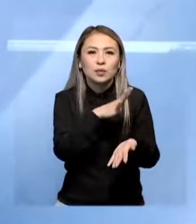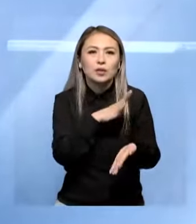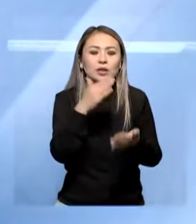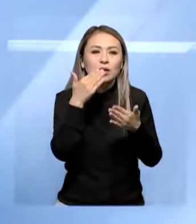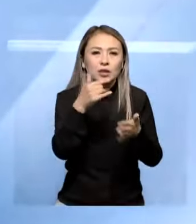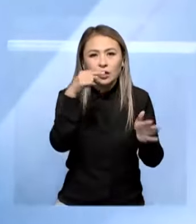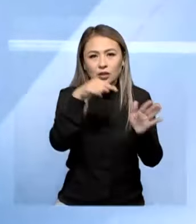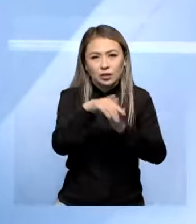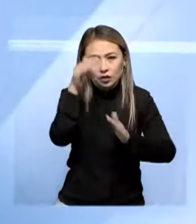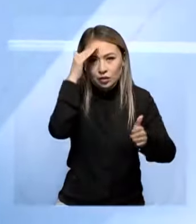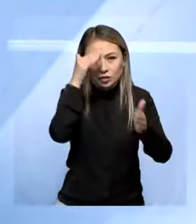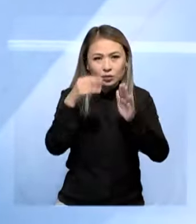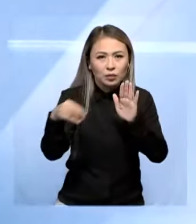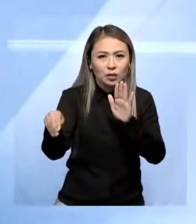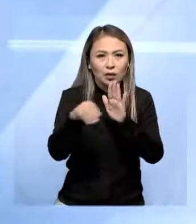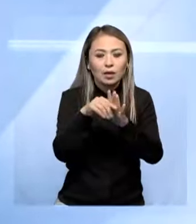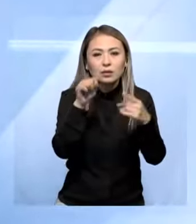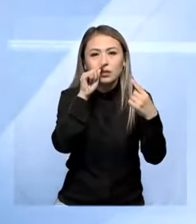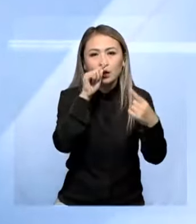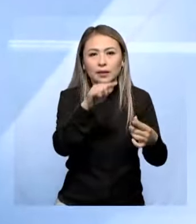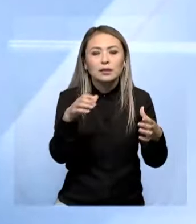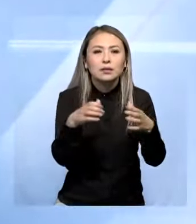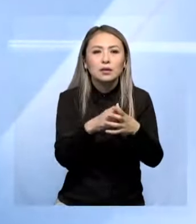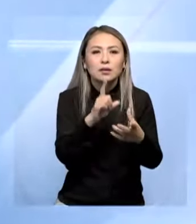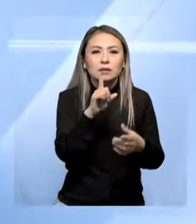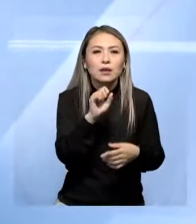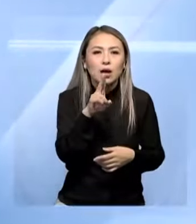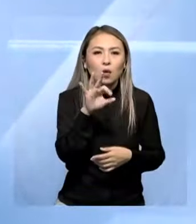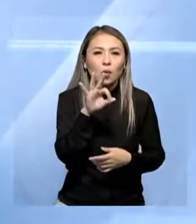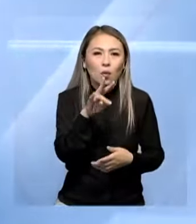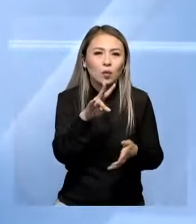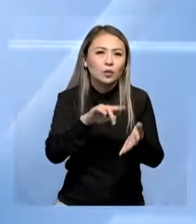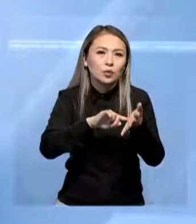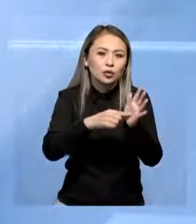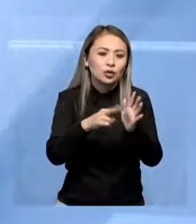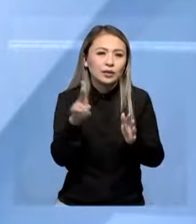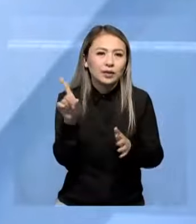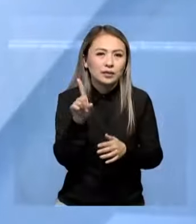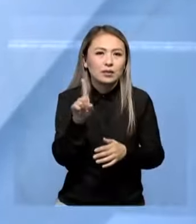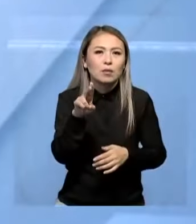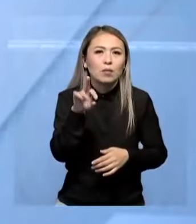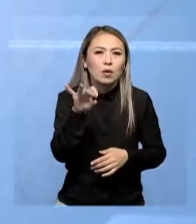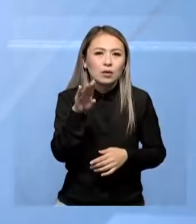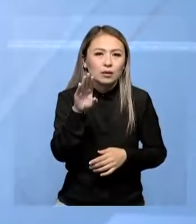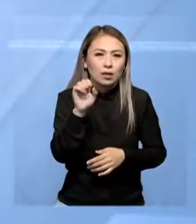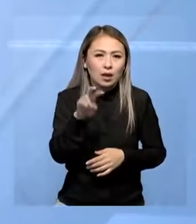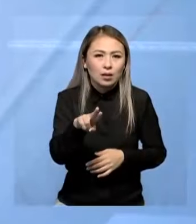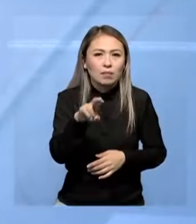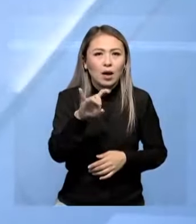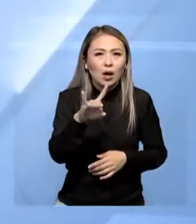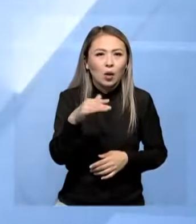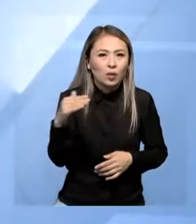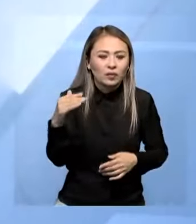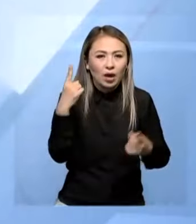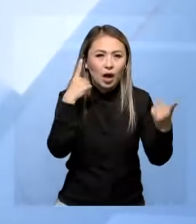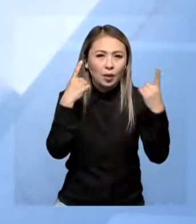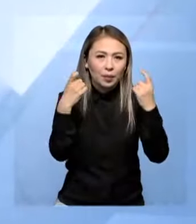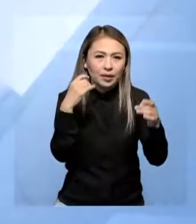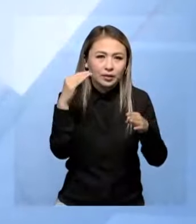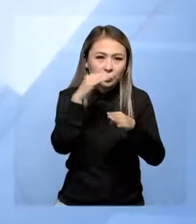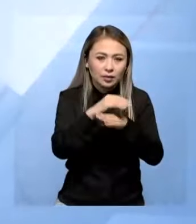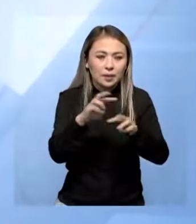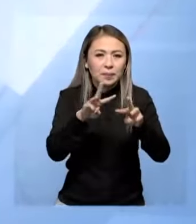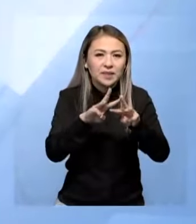жауап берді. Шарасы Байлашем қорлыққа қарсы ұсқимыл агенттігінің Закон Кезетпорталының параграф ақпараттық жүйесінің және